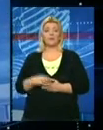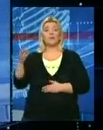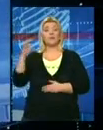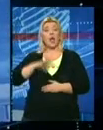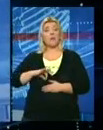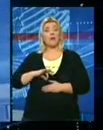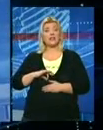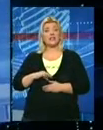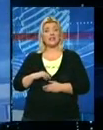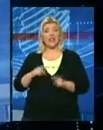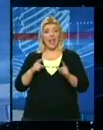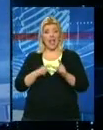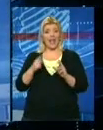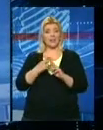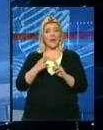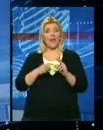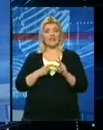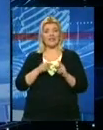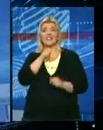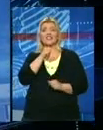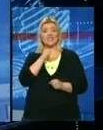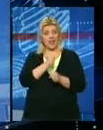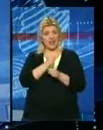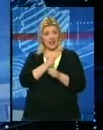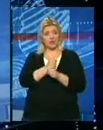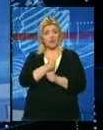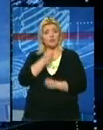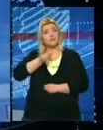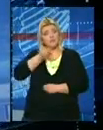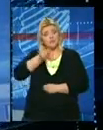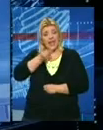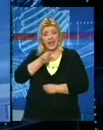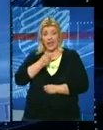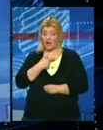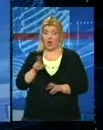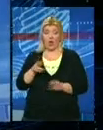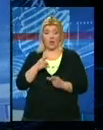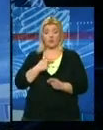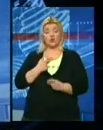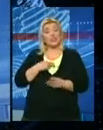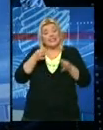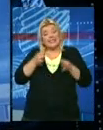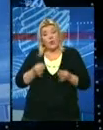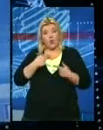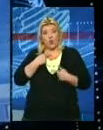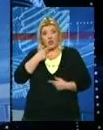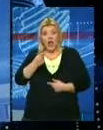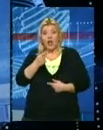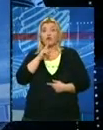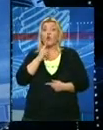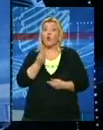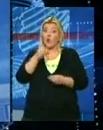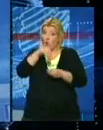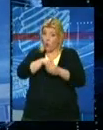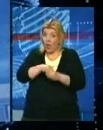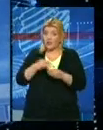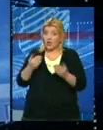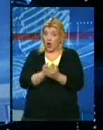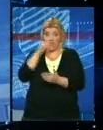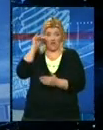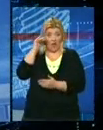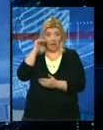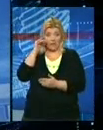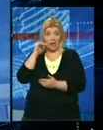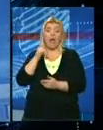Predsednic socijalističke partije Srbije Ivica Dačić rekao je da ne može sa sigurnošću da kaže ko će činiti novu vladu